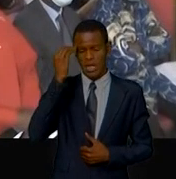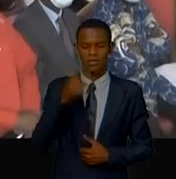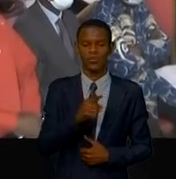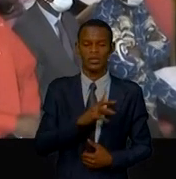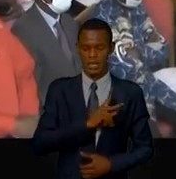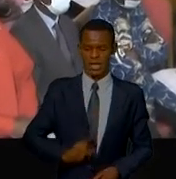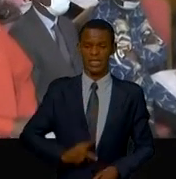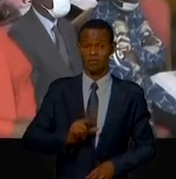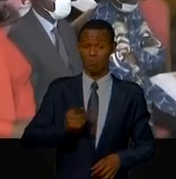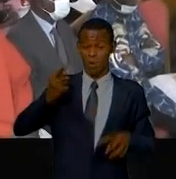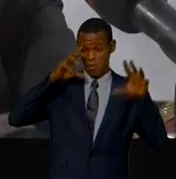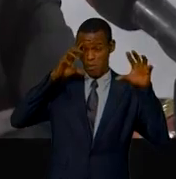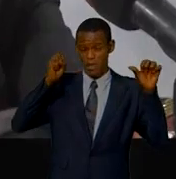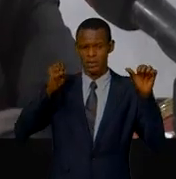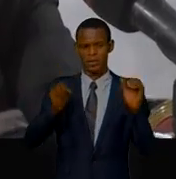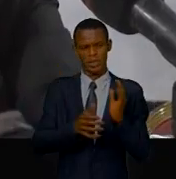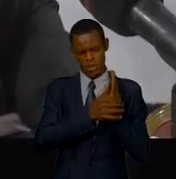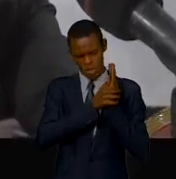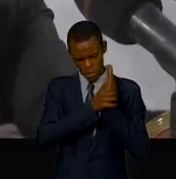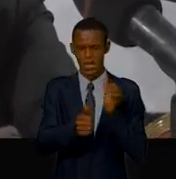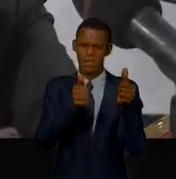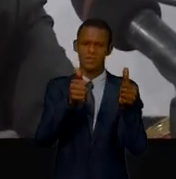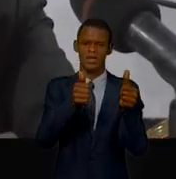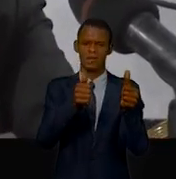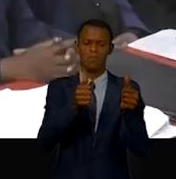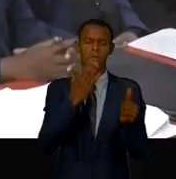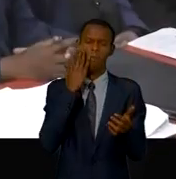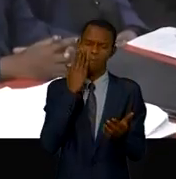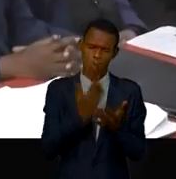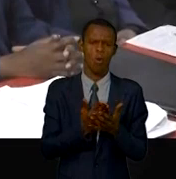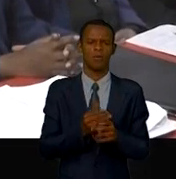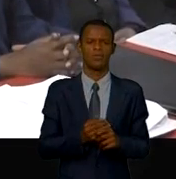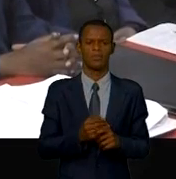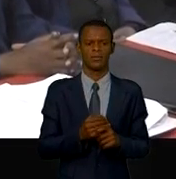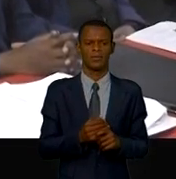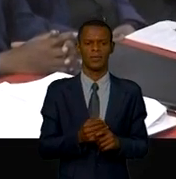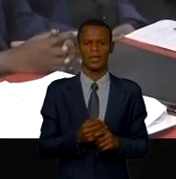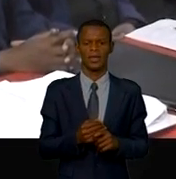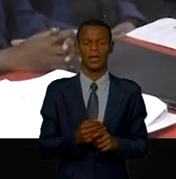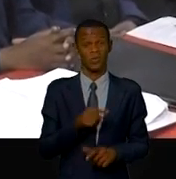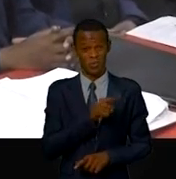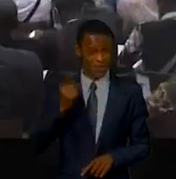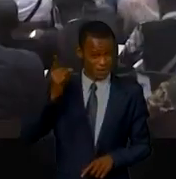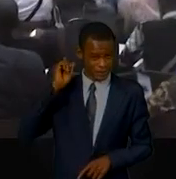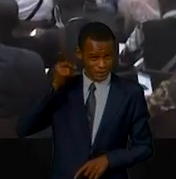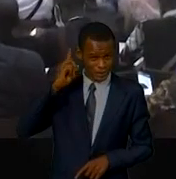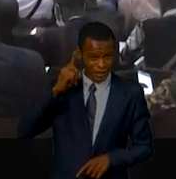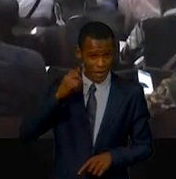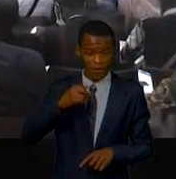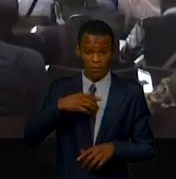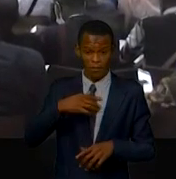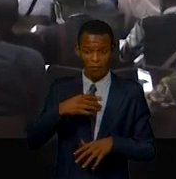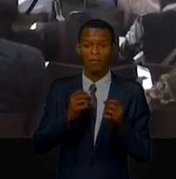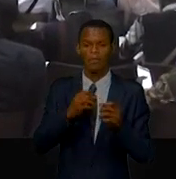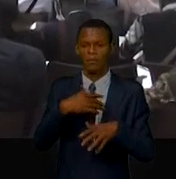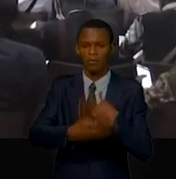gouvernance c'est probité morale assortie de valeurs chrétiennes Joseph Kassavoubou a su marquer son temps comme le témoignent ses professeurs